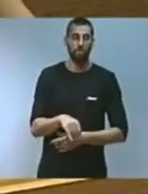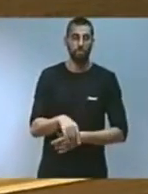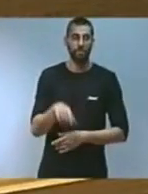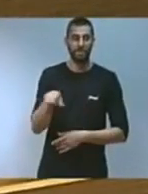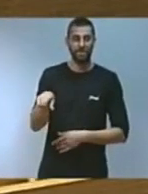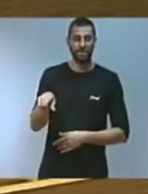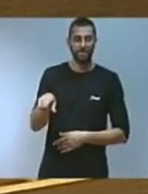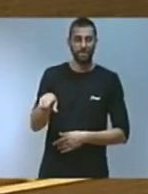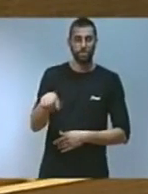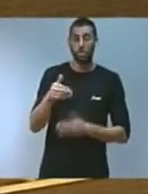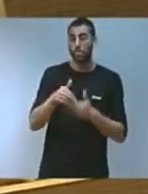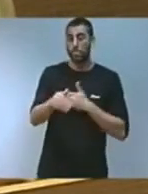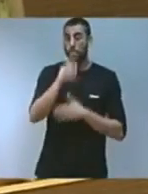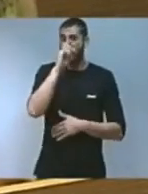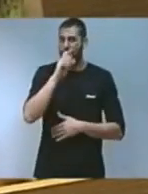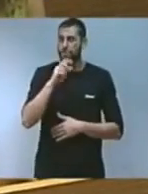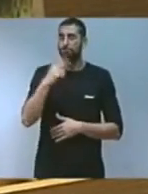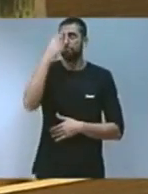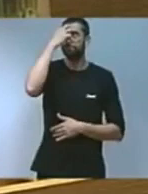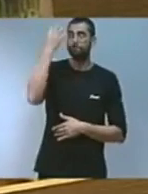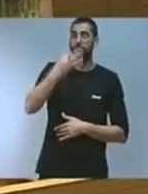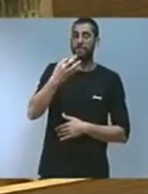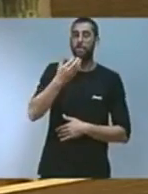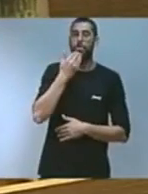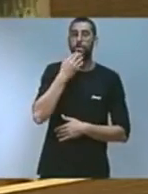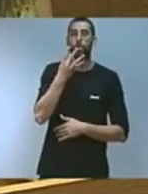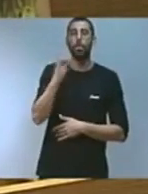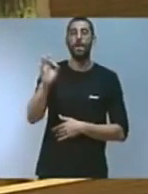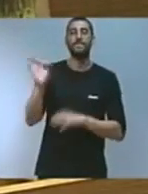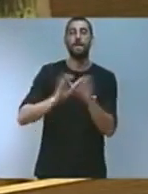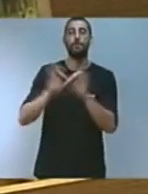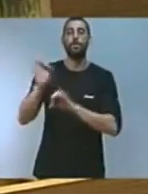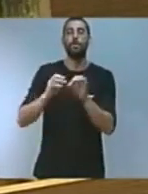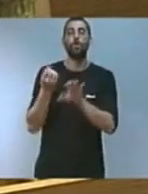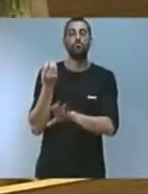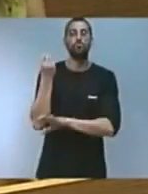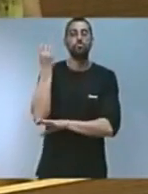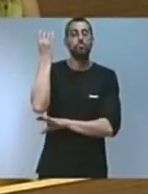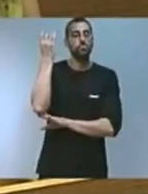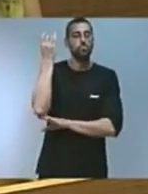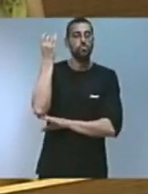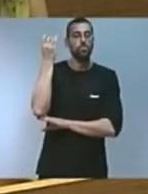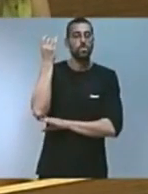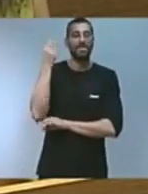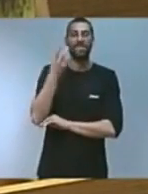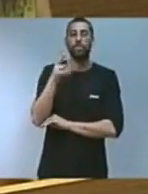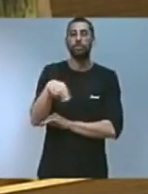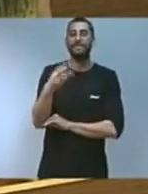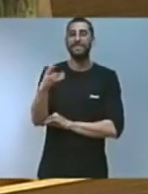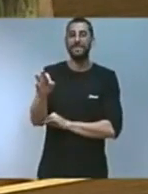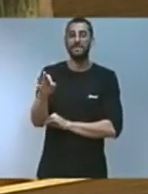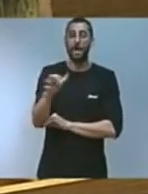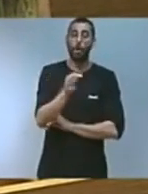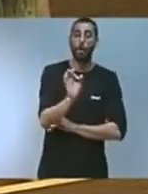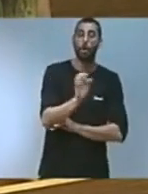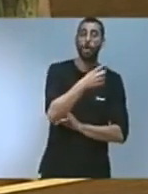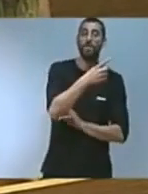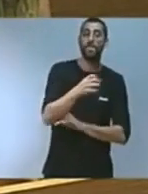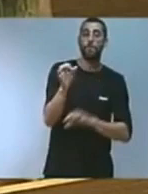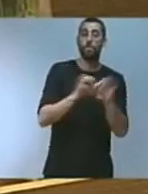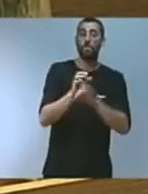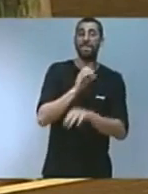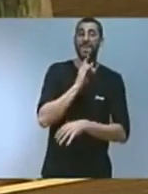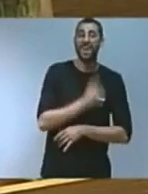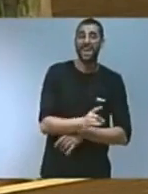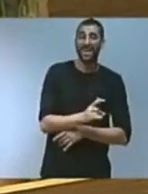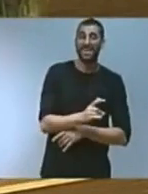dintre d'uns quants anys, com és el de reduir el 40% les emissions contaminants en 2030 i el 100% de l'energia provinga de